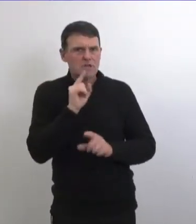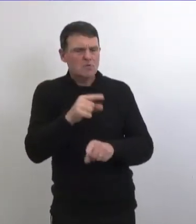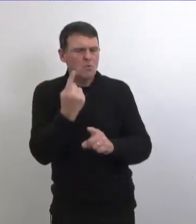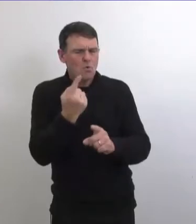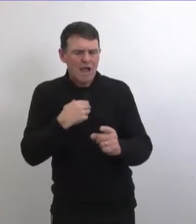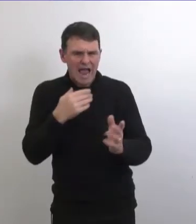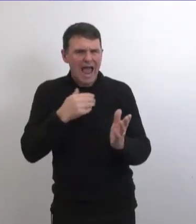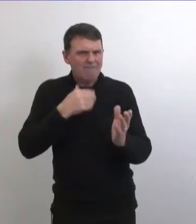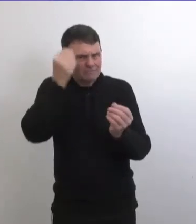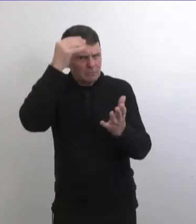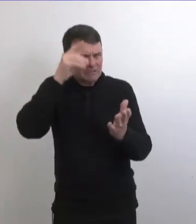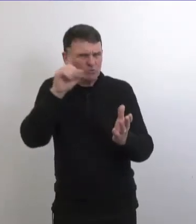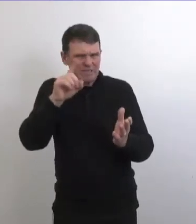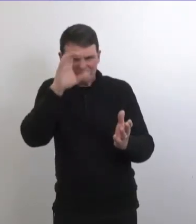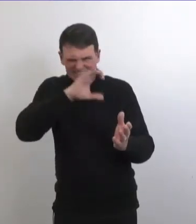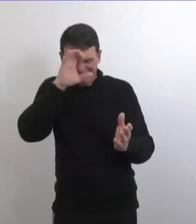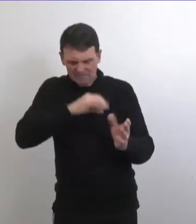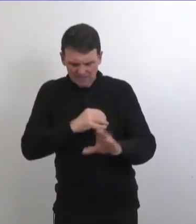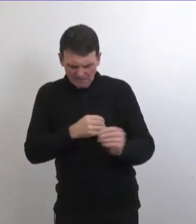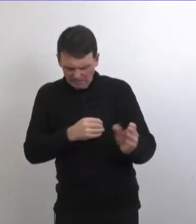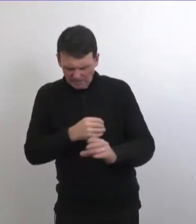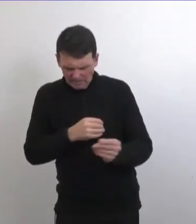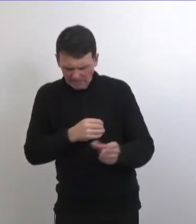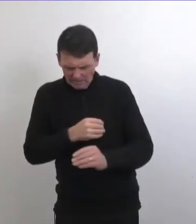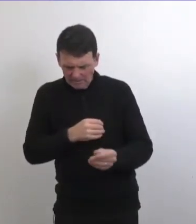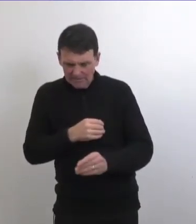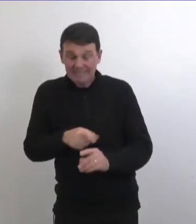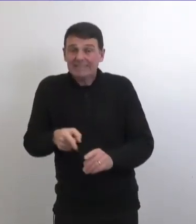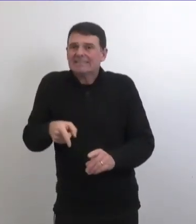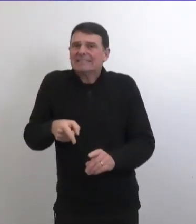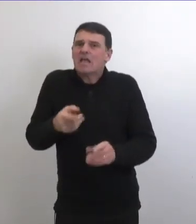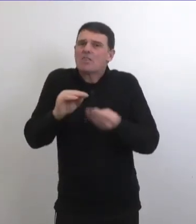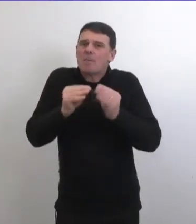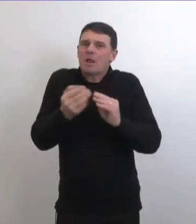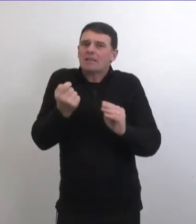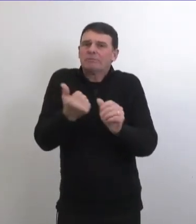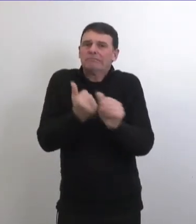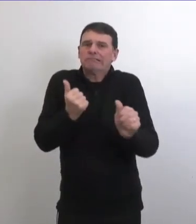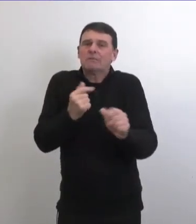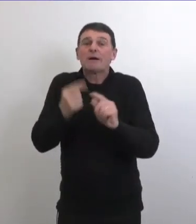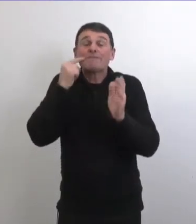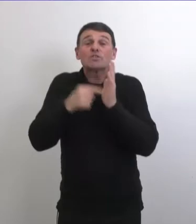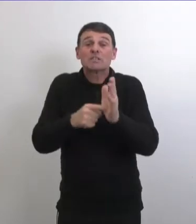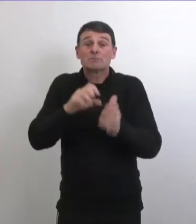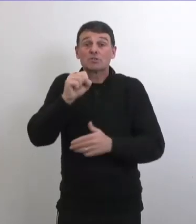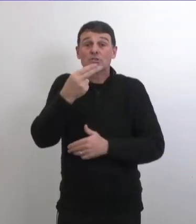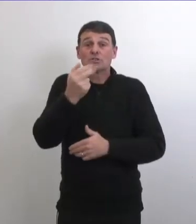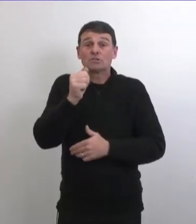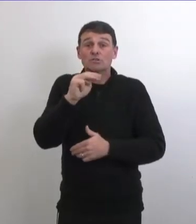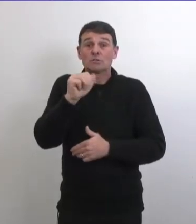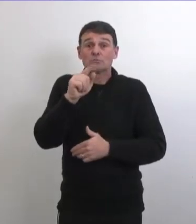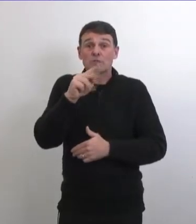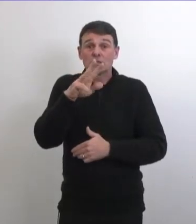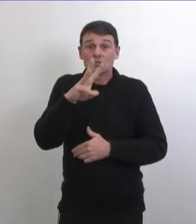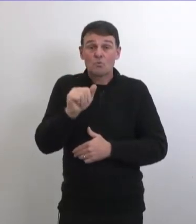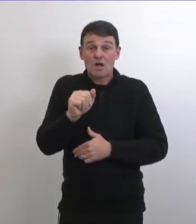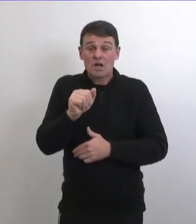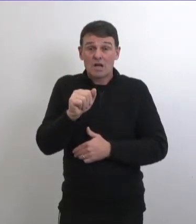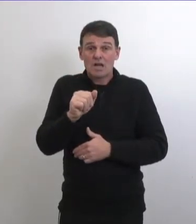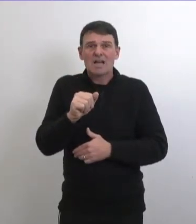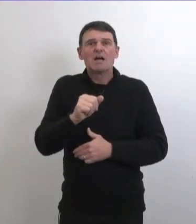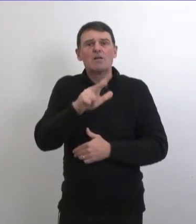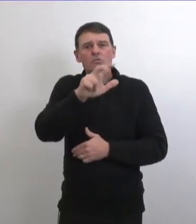certaines des communautés tenez moi un instant s'il vous plaît alors ce sont pas les derniers chiffres mais